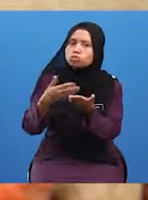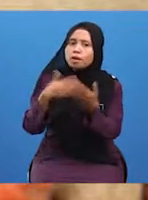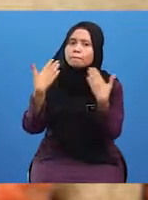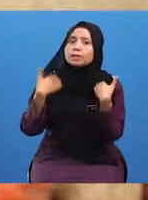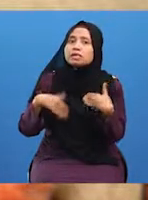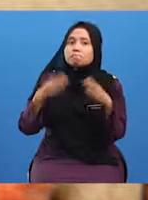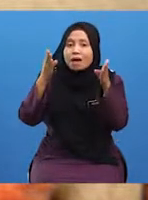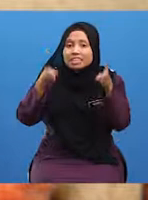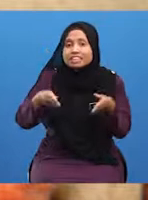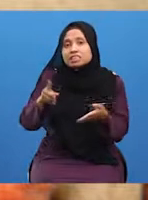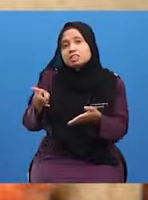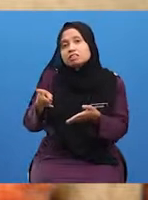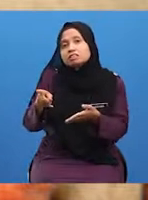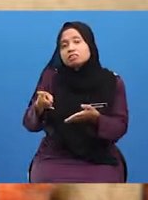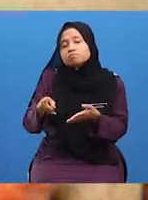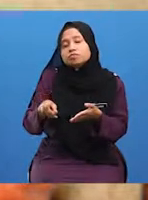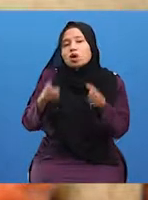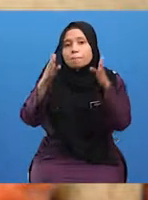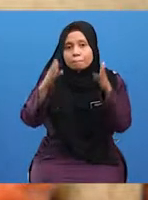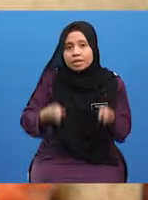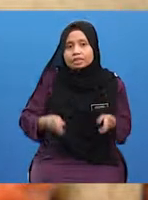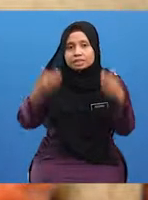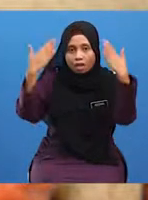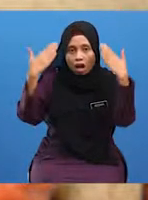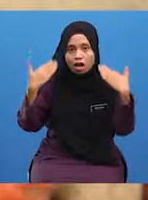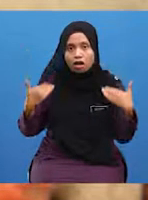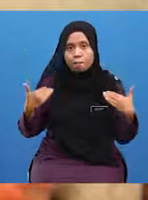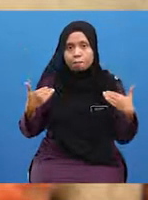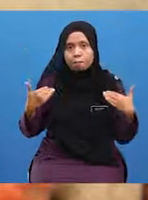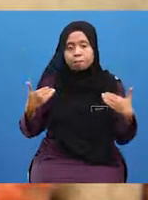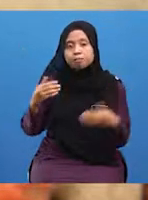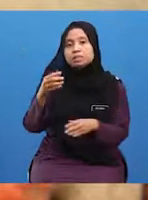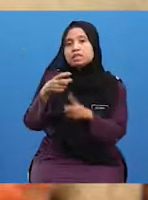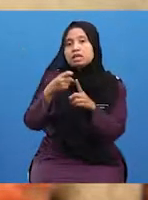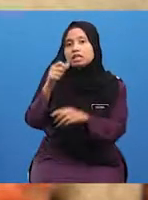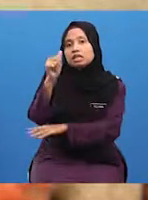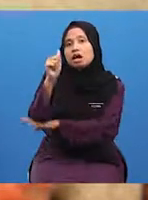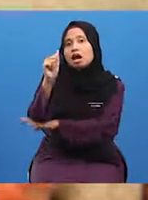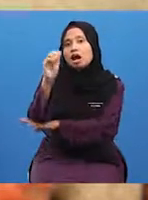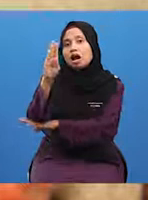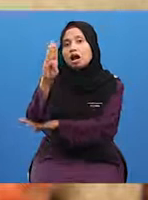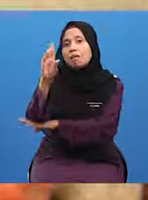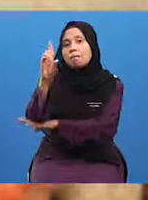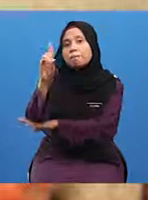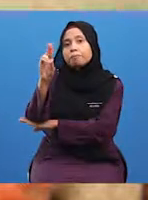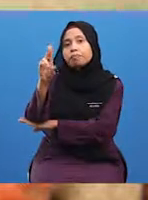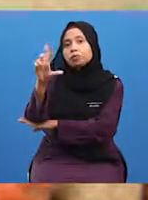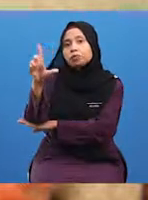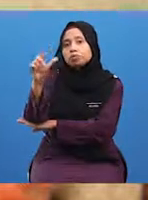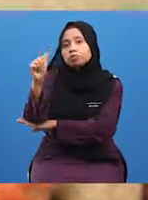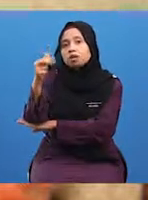Beliau berketurunan Arab, iaitu dari keturunan Abdullah Al-Mas'udi yang juga